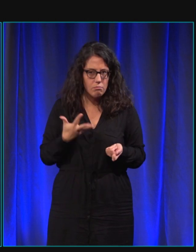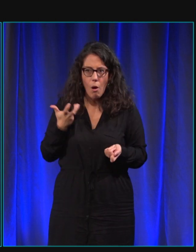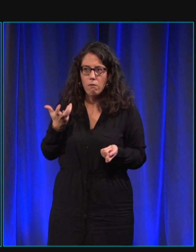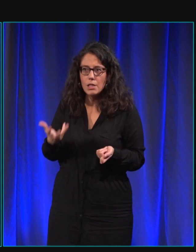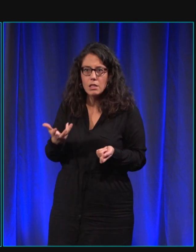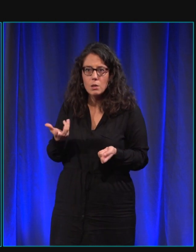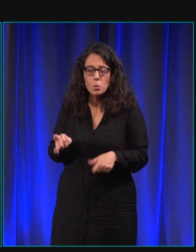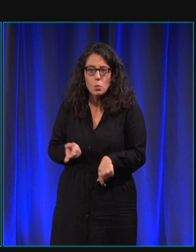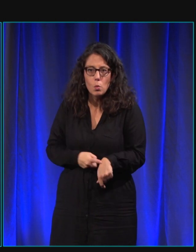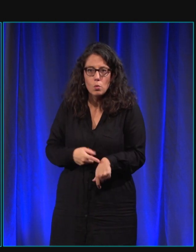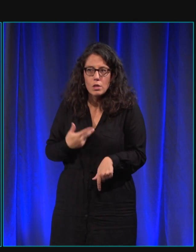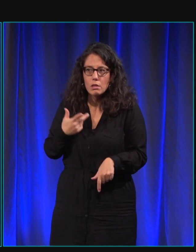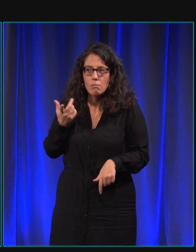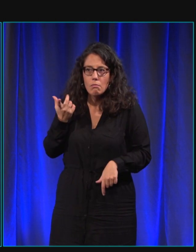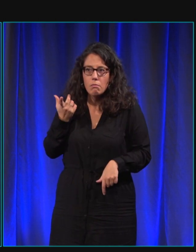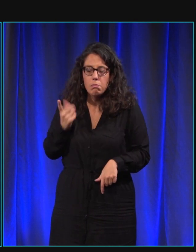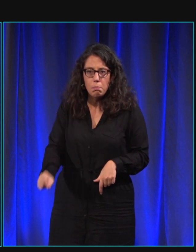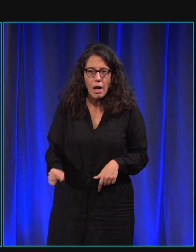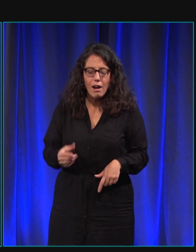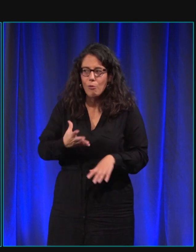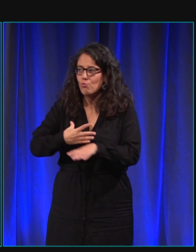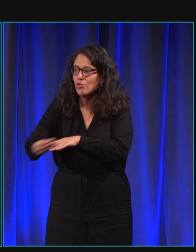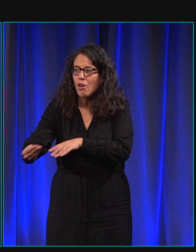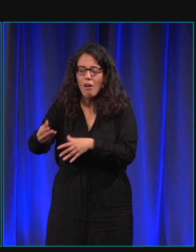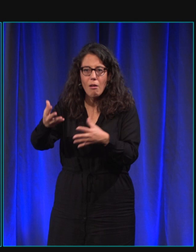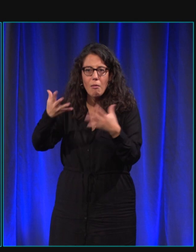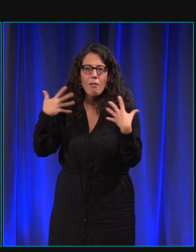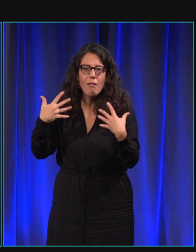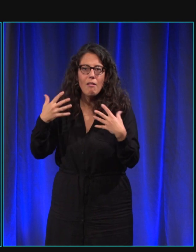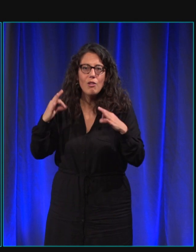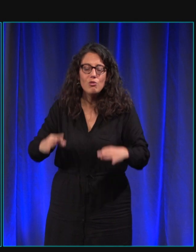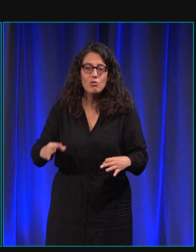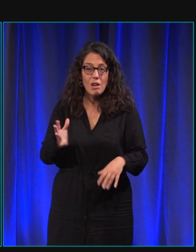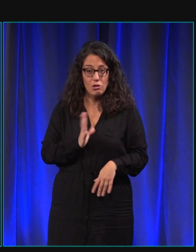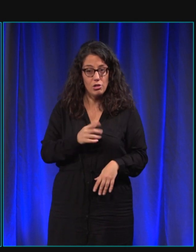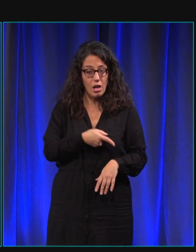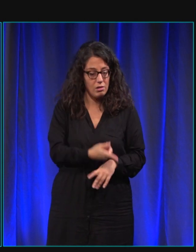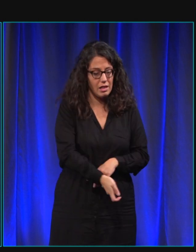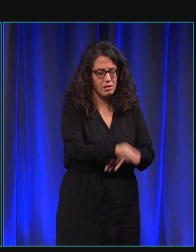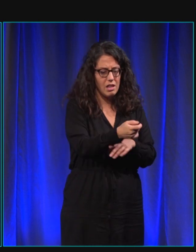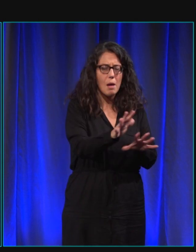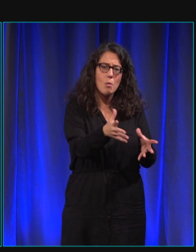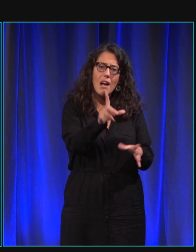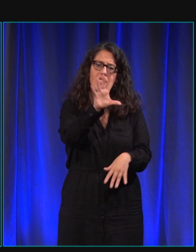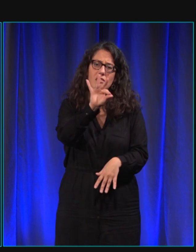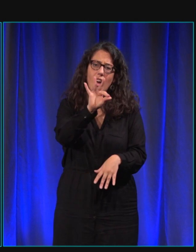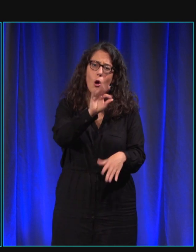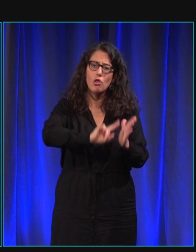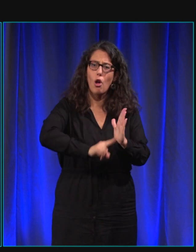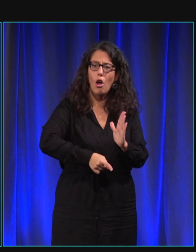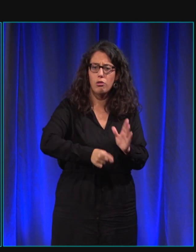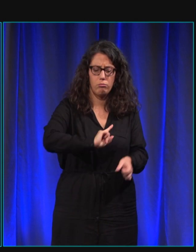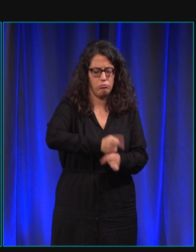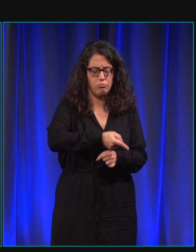de... Voilà. Et c'est vrai, le chien, avec son éducation, il connaît à peu près 50 ordres chez